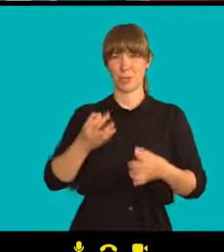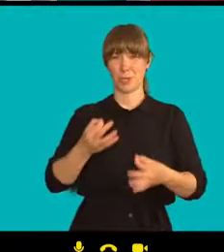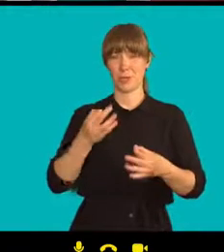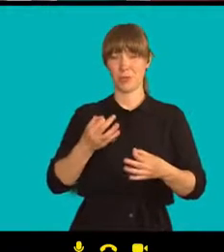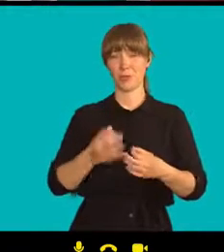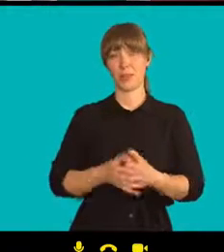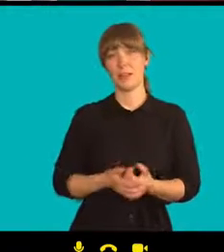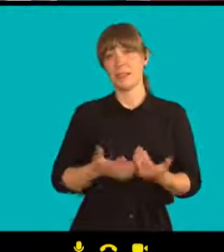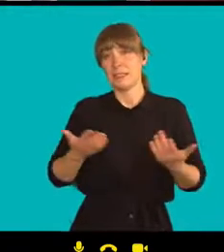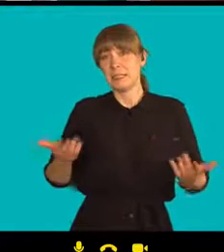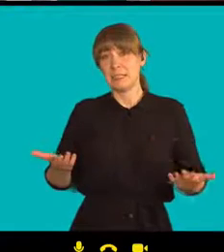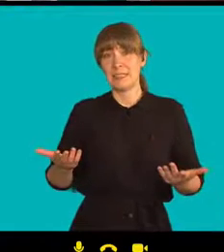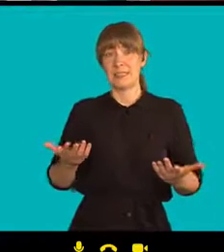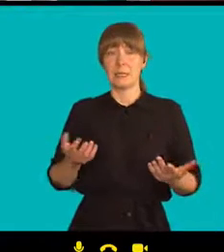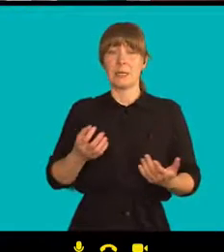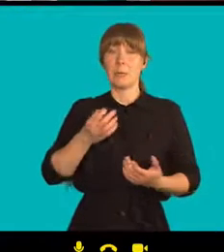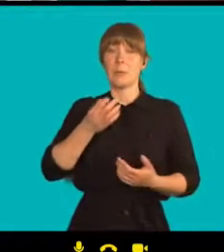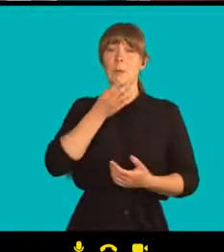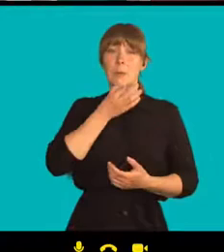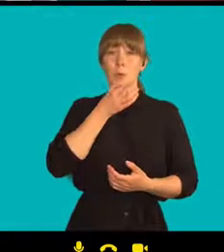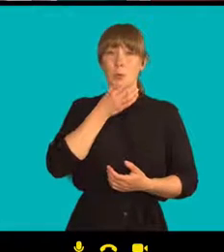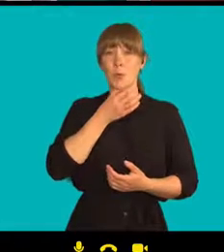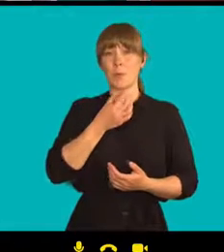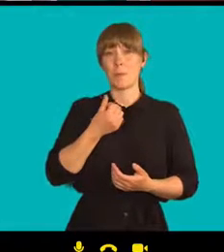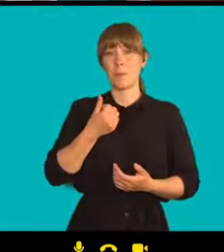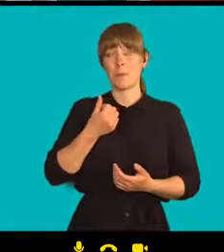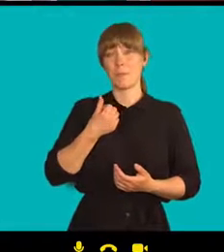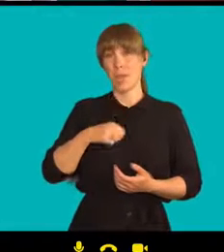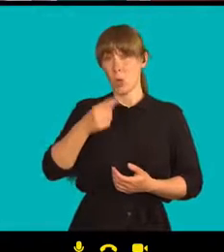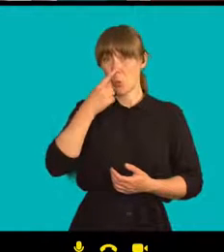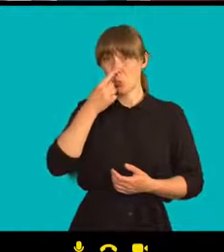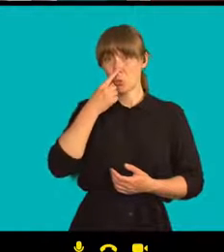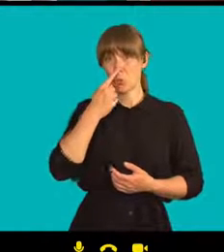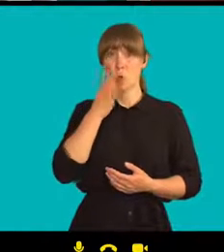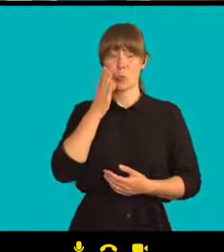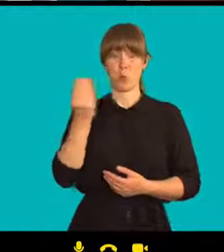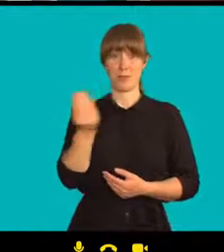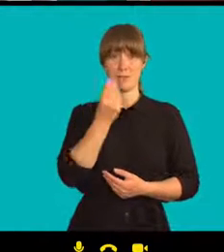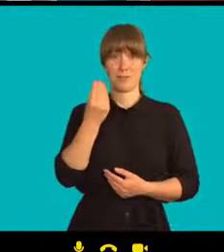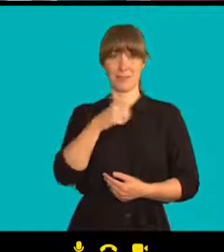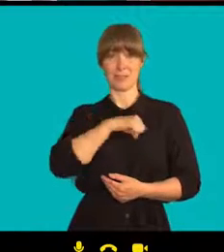ale pokud Bělorusko zůstane osamocené, tak by to mohlo ještě trvat dlouhá léta.